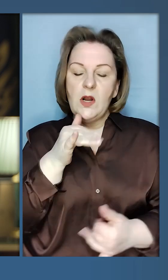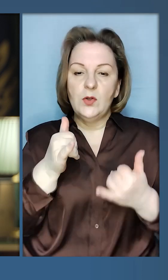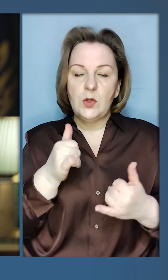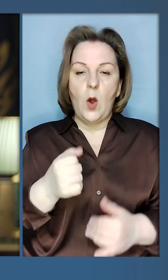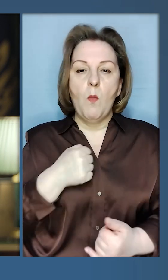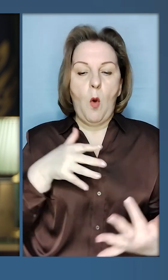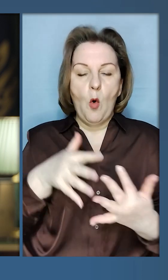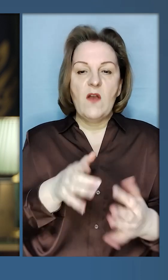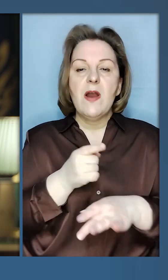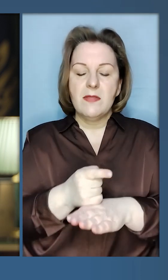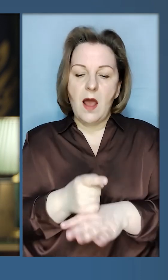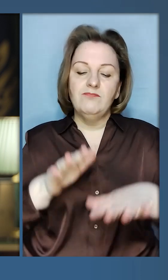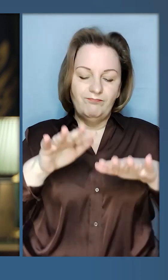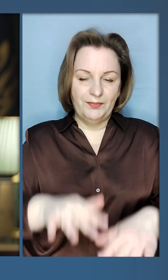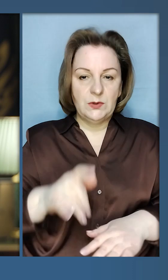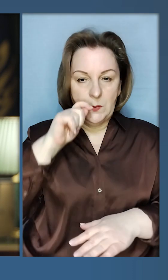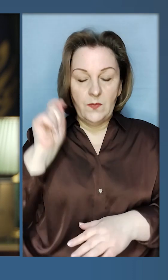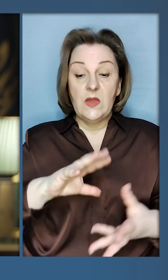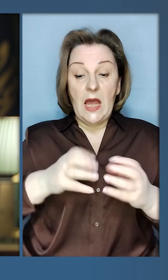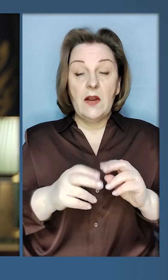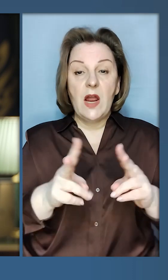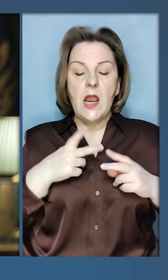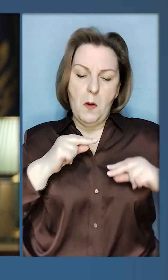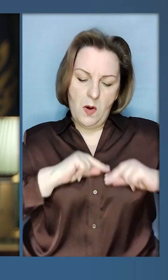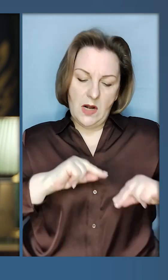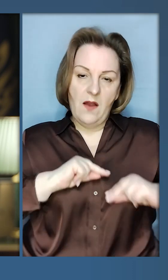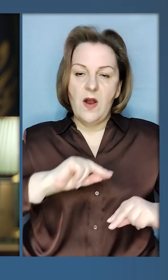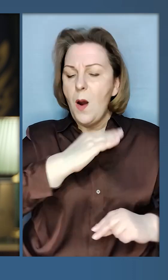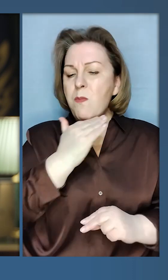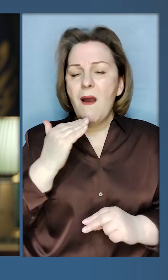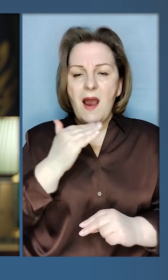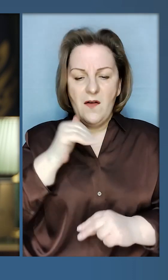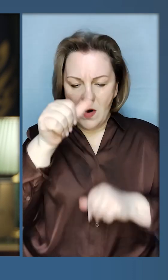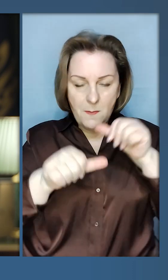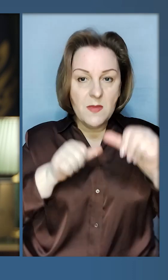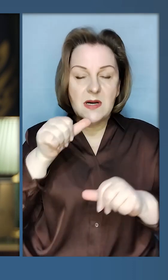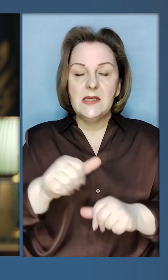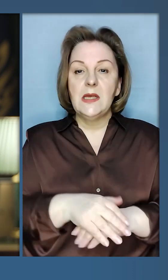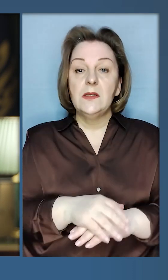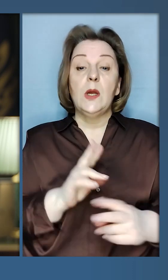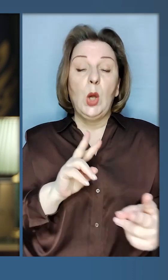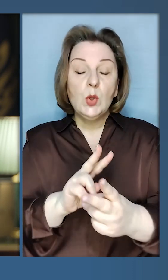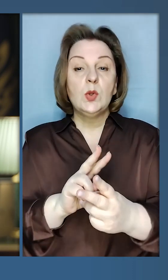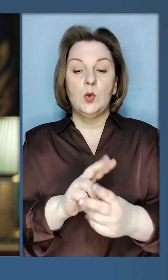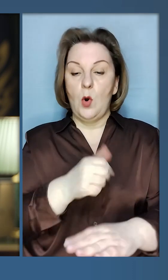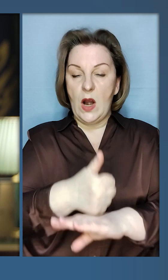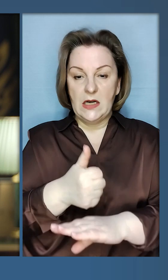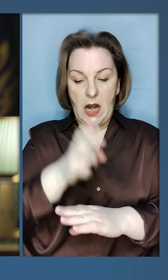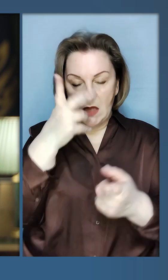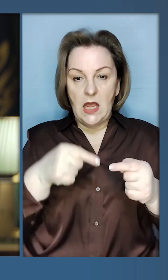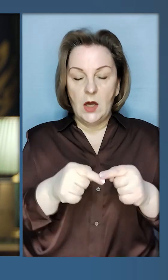сучасні бойові танки в Україні. Результат, на який ми працювали багато-багато місяців – зустріч